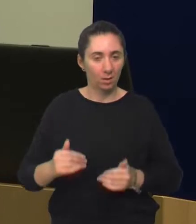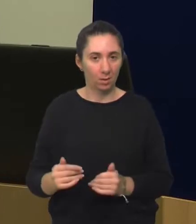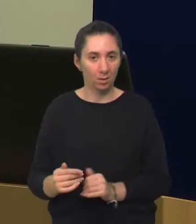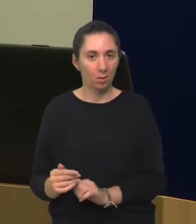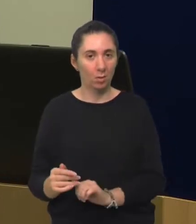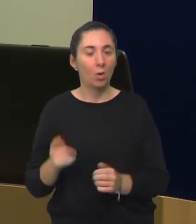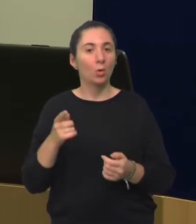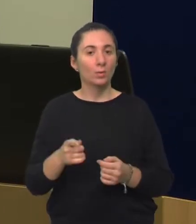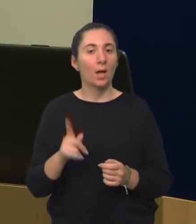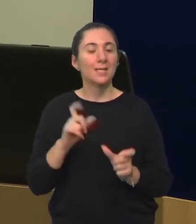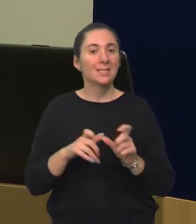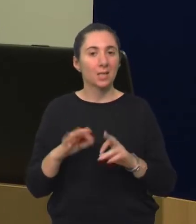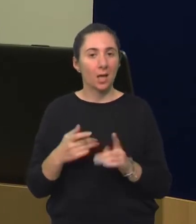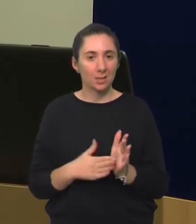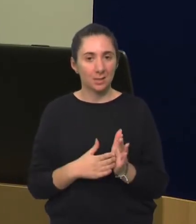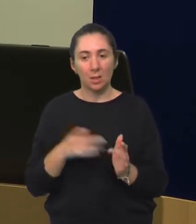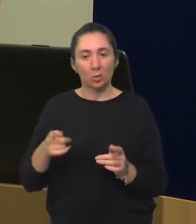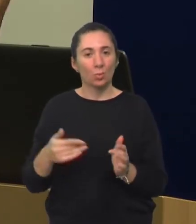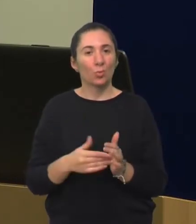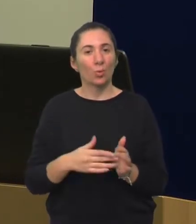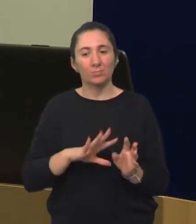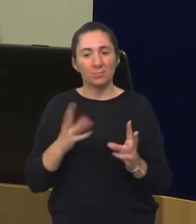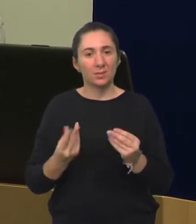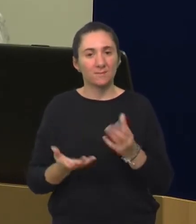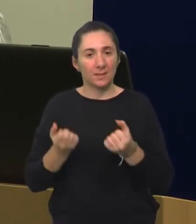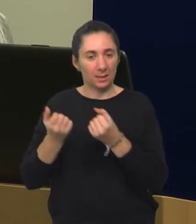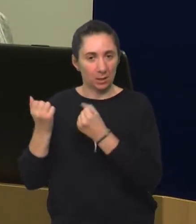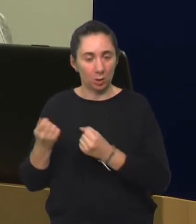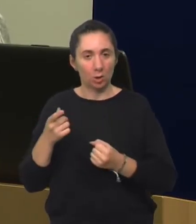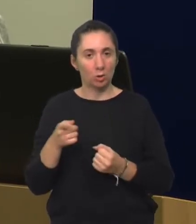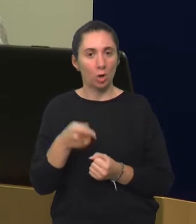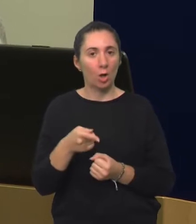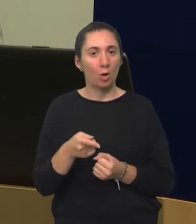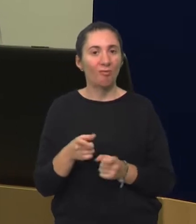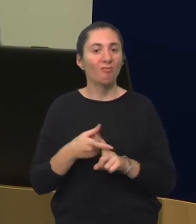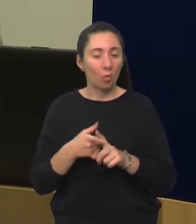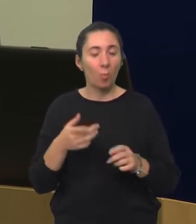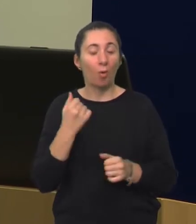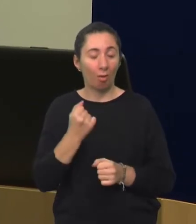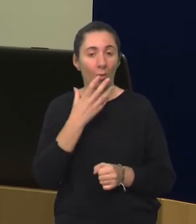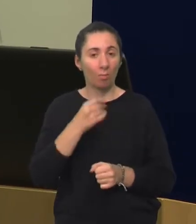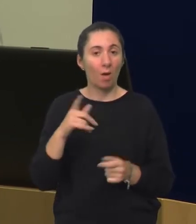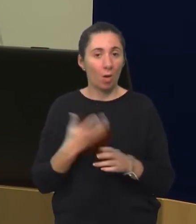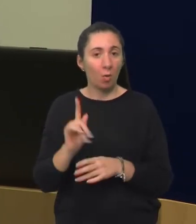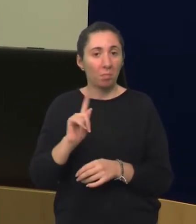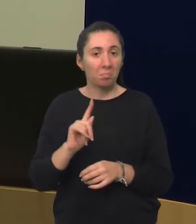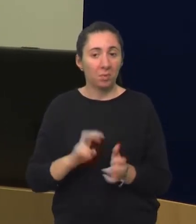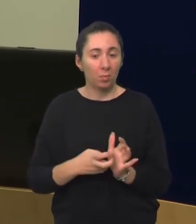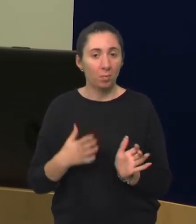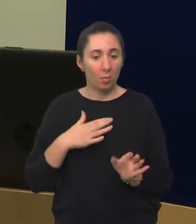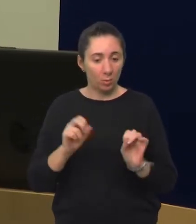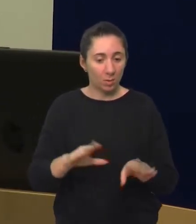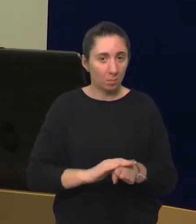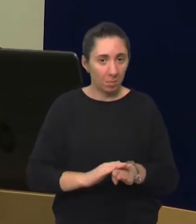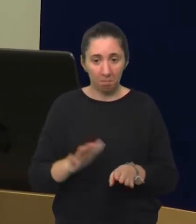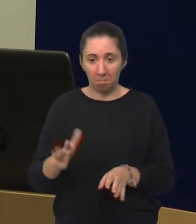onda su ti zapravo iskazi sve složeniji. Ali u tom ravnom periodu ova formulica je prilično zgodna i onda nije problem ako imate djete od 18